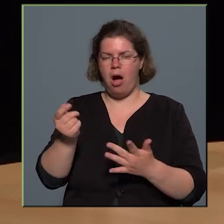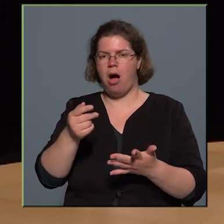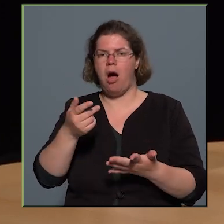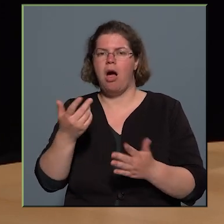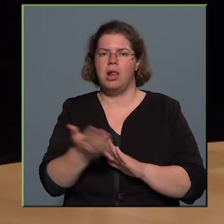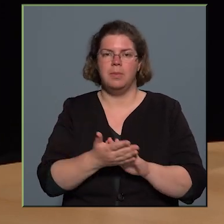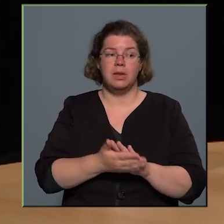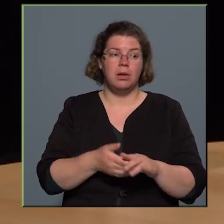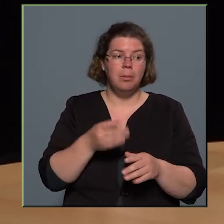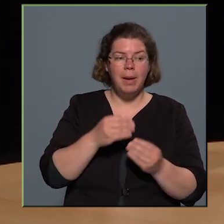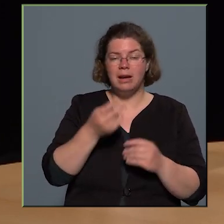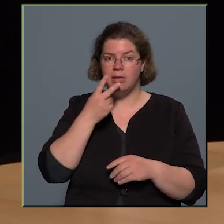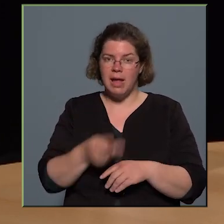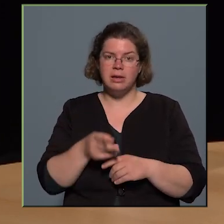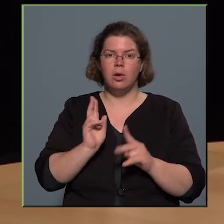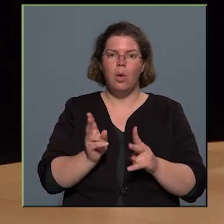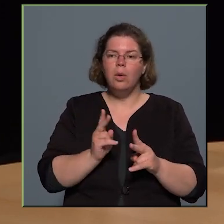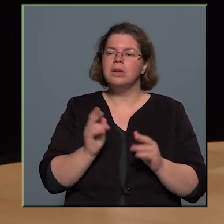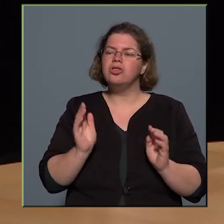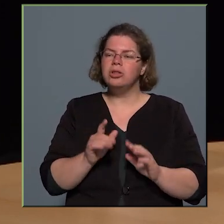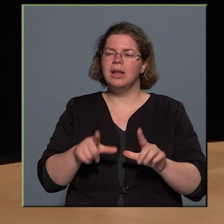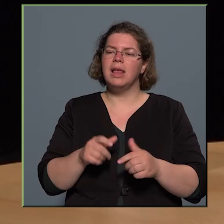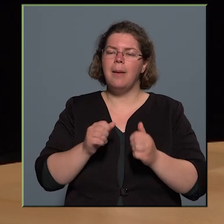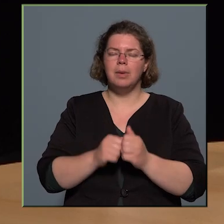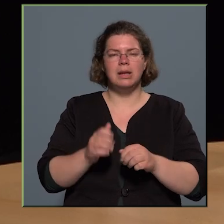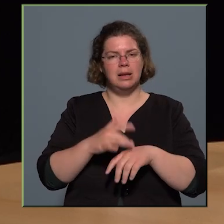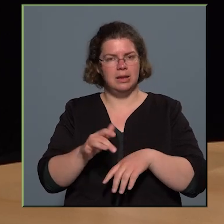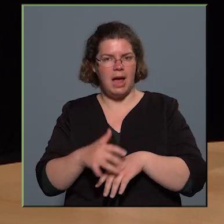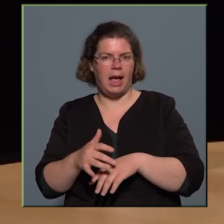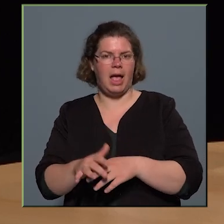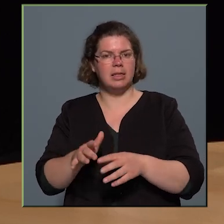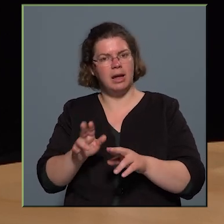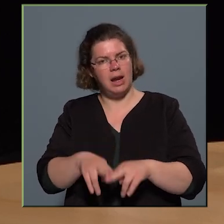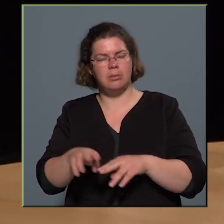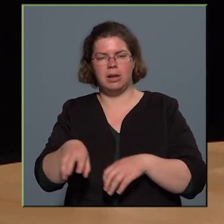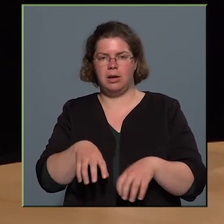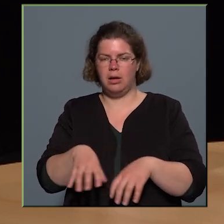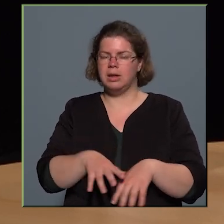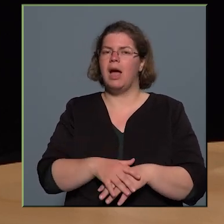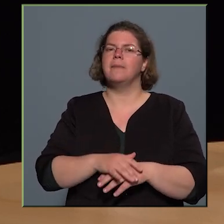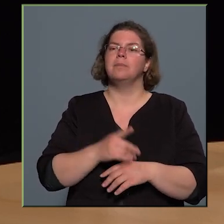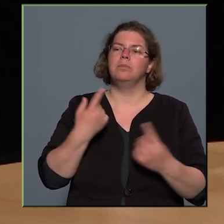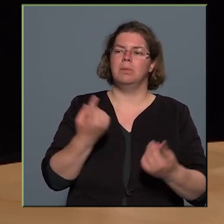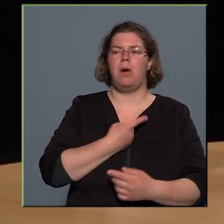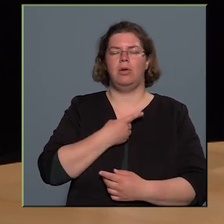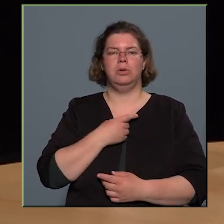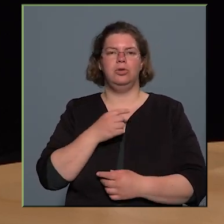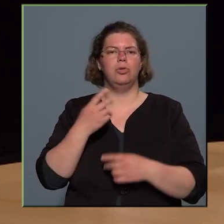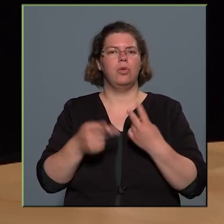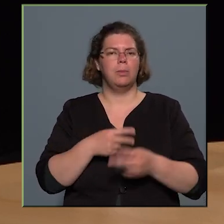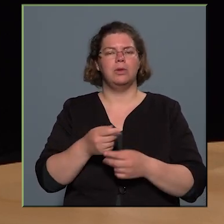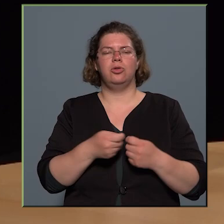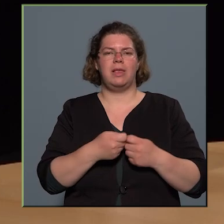hogy olyan kicsi létszámmal, de nagyon-nagyon igyekeznek, és rendben tartják a népligetet. Mi magunk is folyamatosan szervezünk szemétszedő